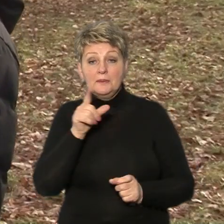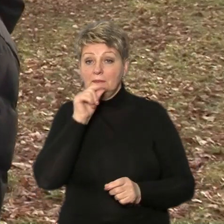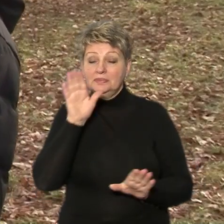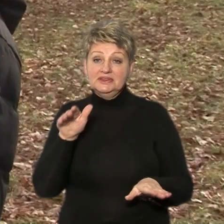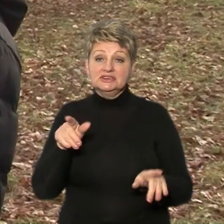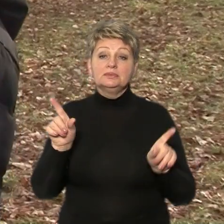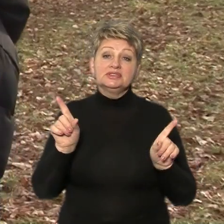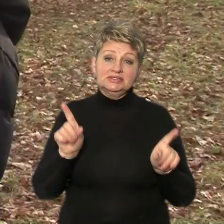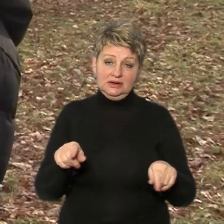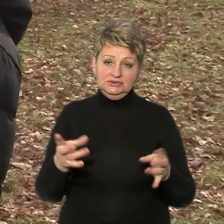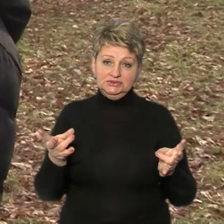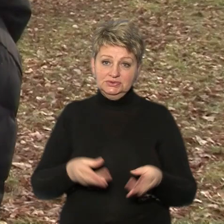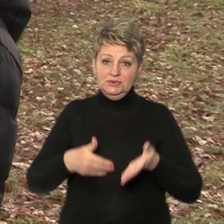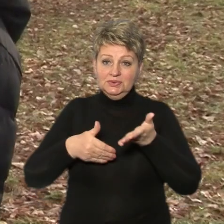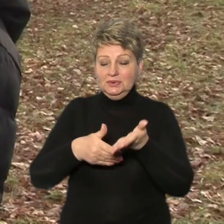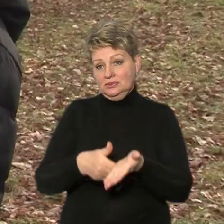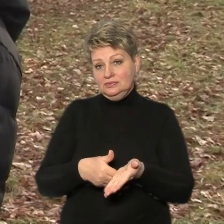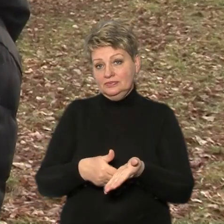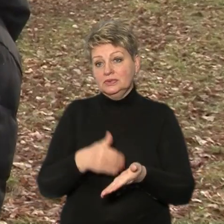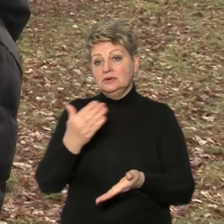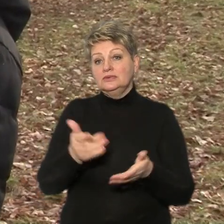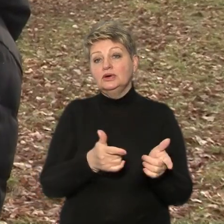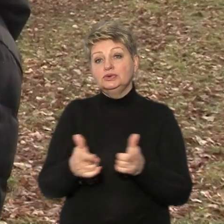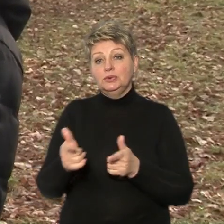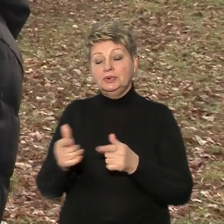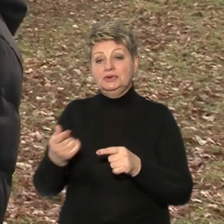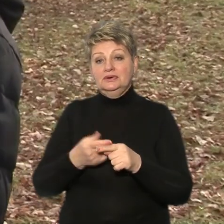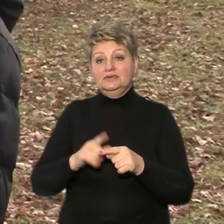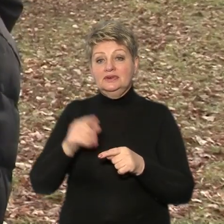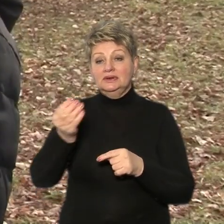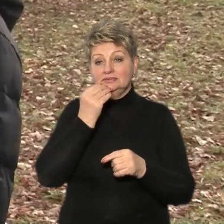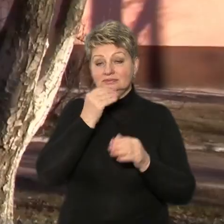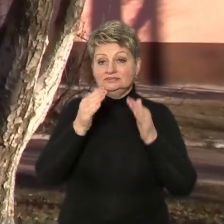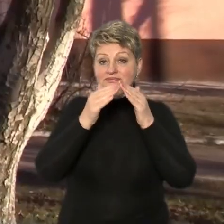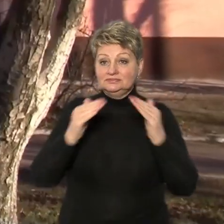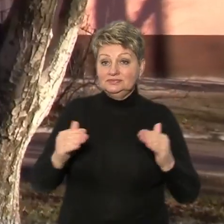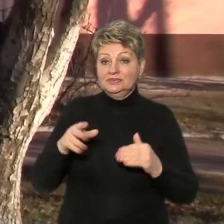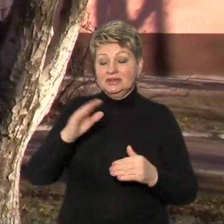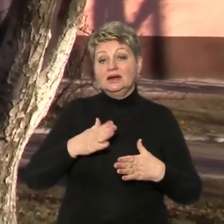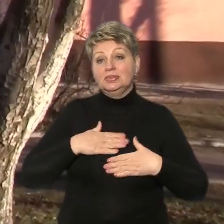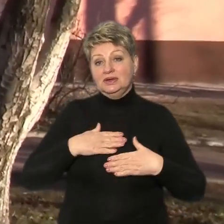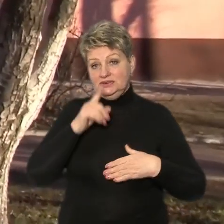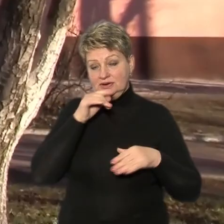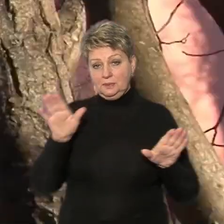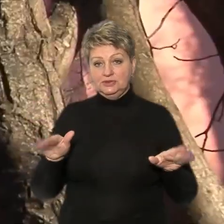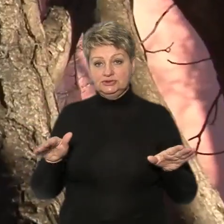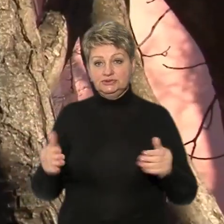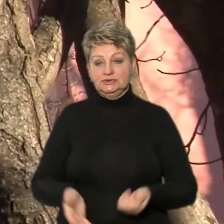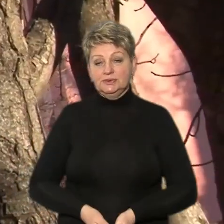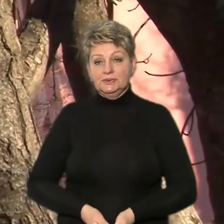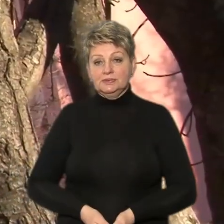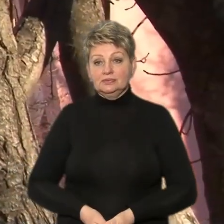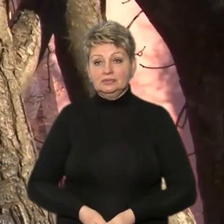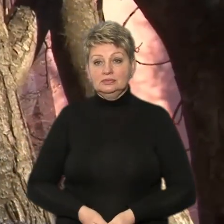допомогти якось. от вони підготували ці годівнички разом із їжею для наших пташичок. Анастасія Гуменна, Тамас Горозія.